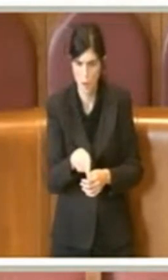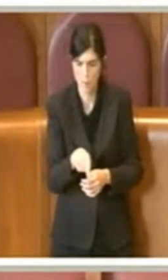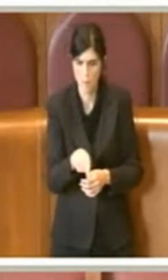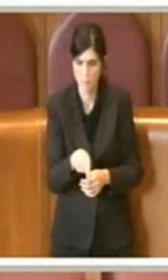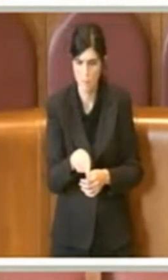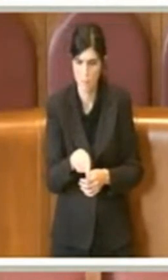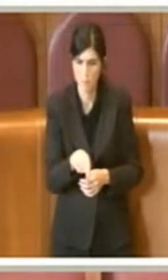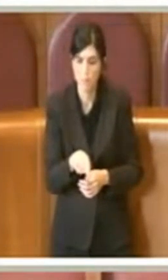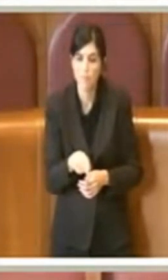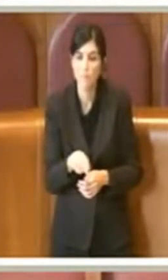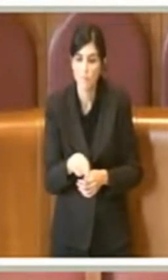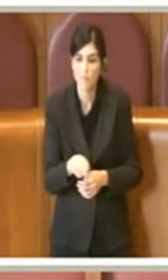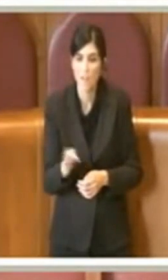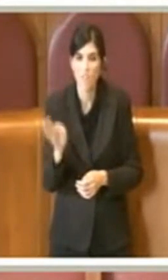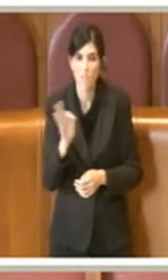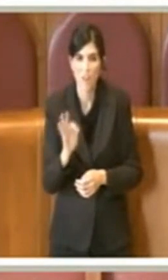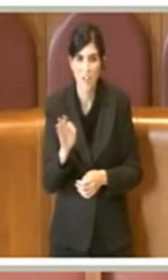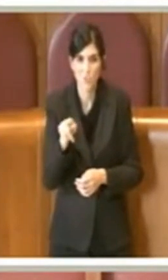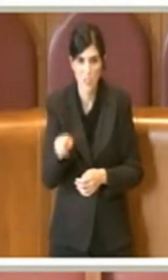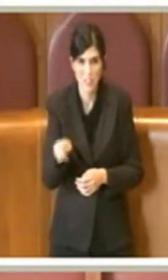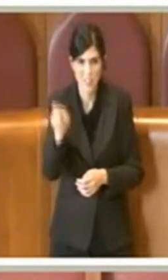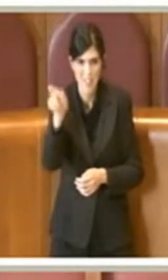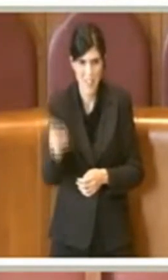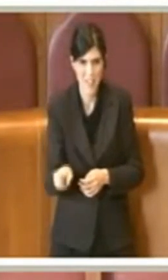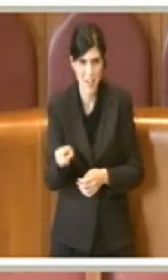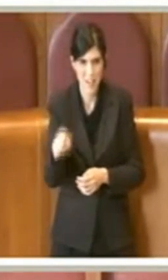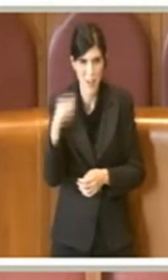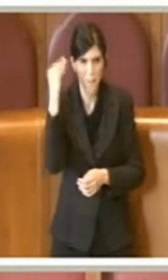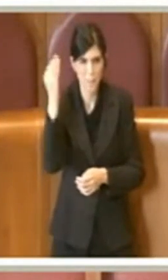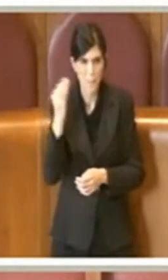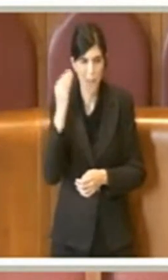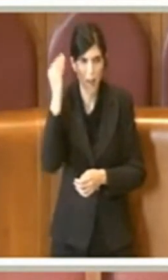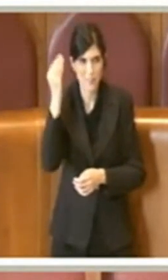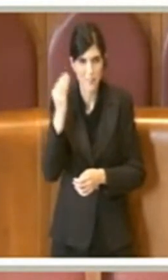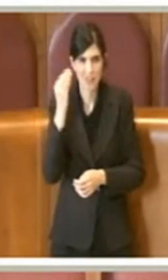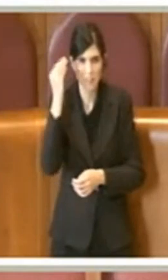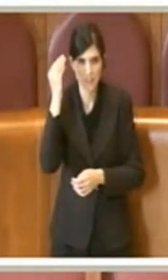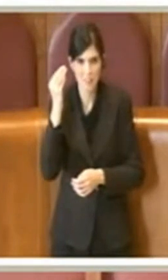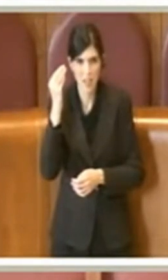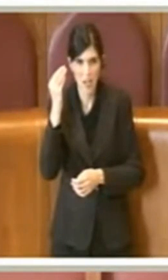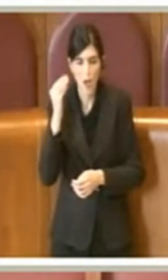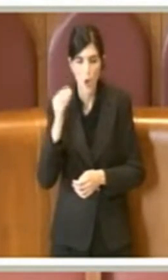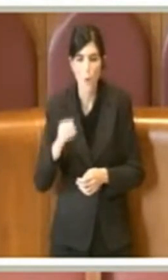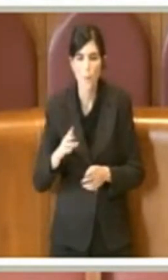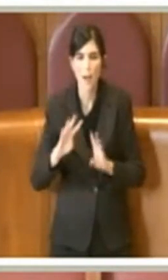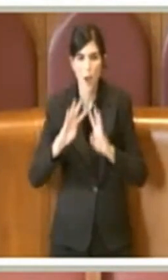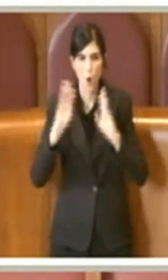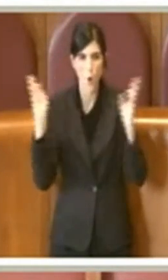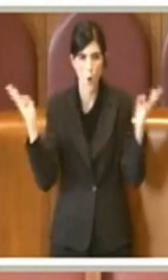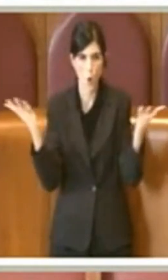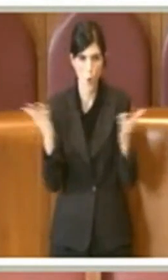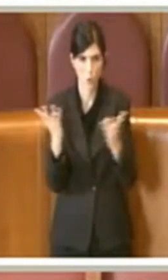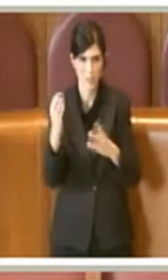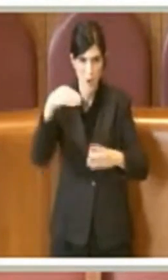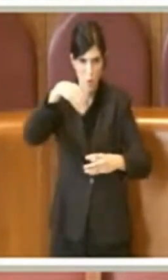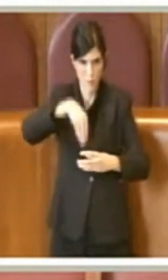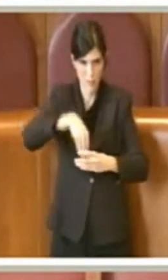Franceschini pensa a una bella pedana dentro il Colosseo per fare